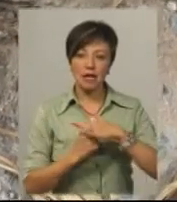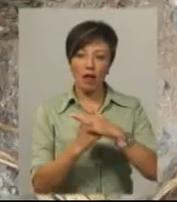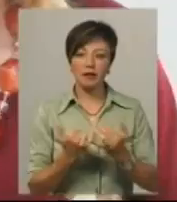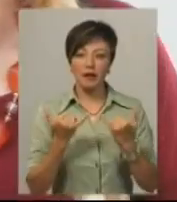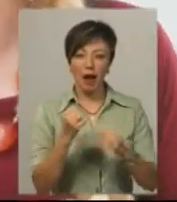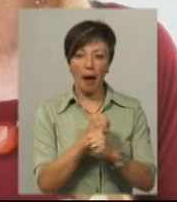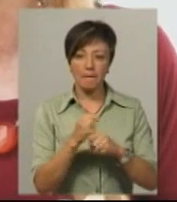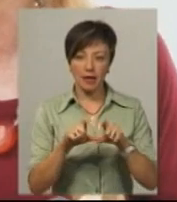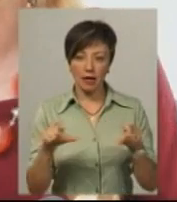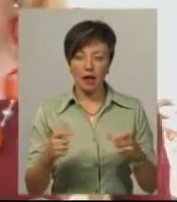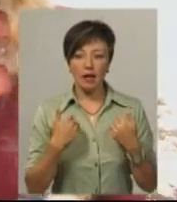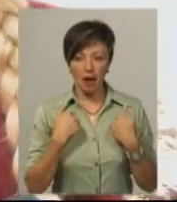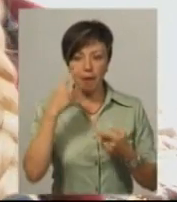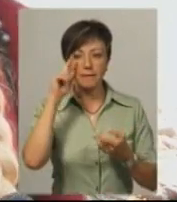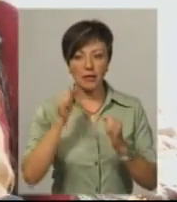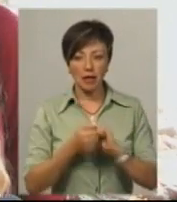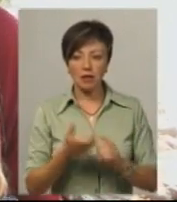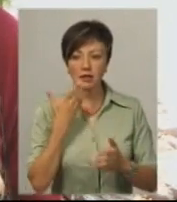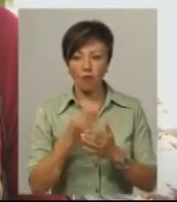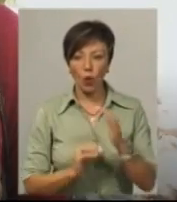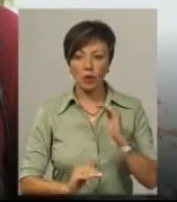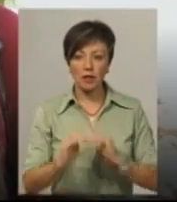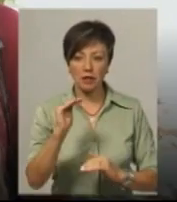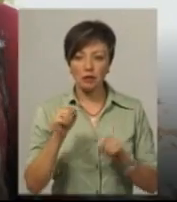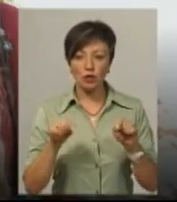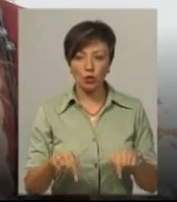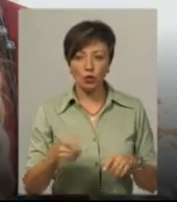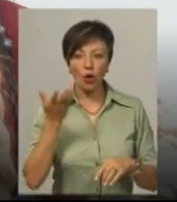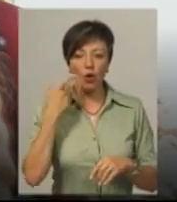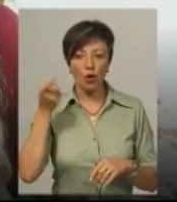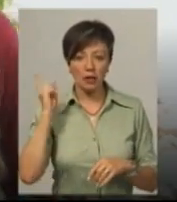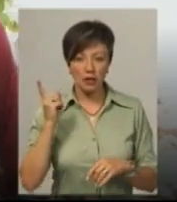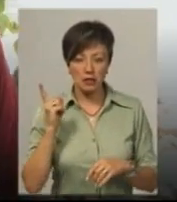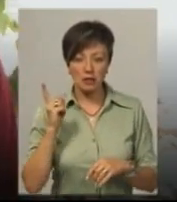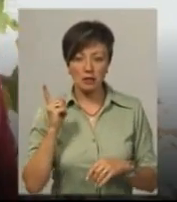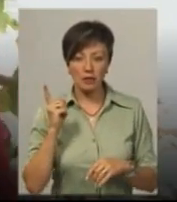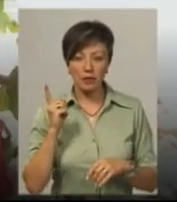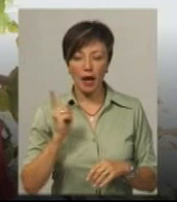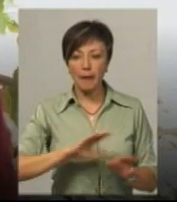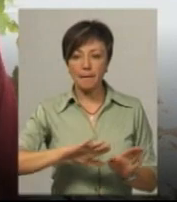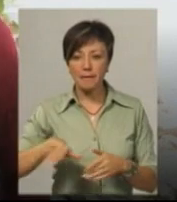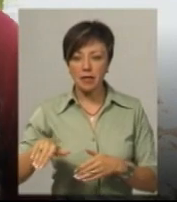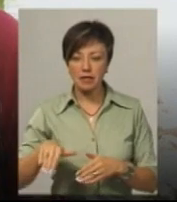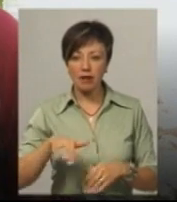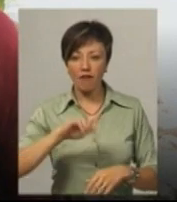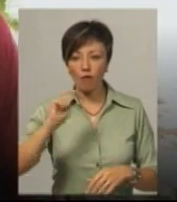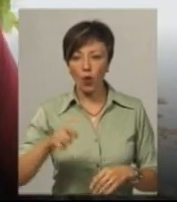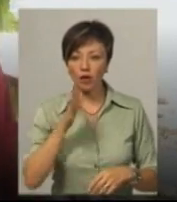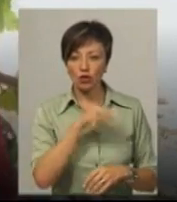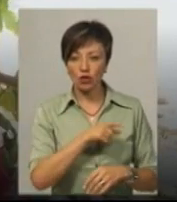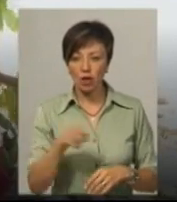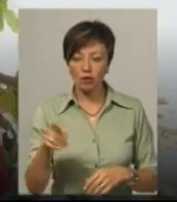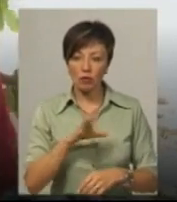аптеки. Наскільки я пам'ятаю щось свого дитинства, тут колись після воєнний час стояла